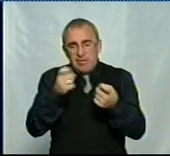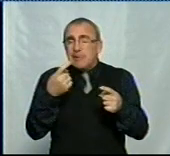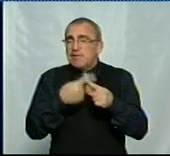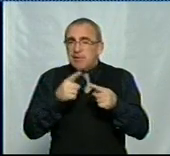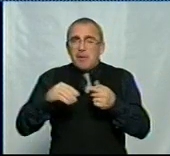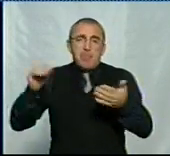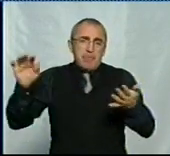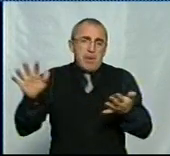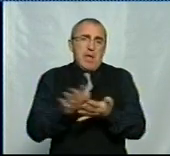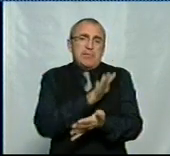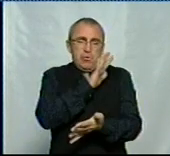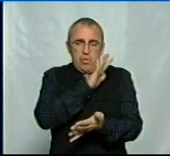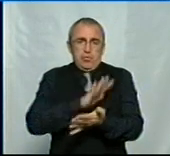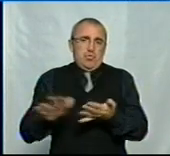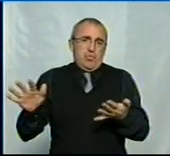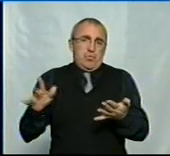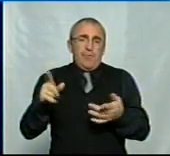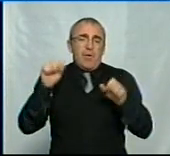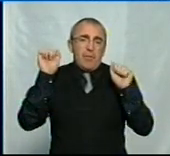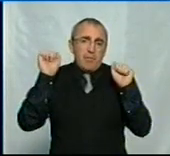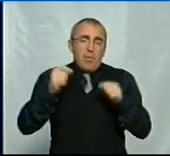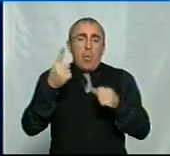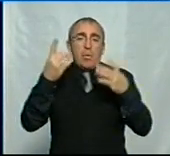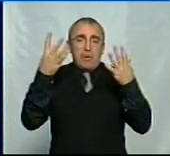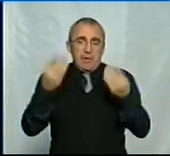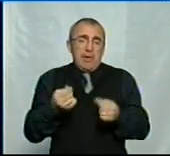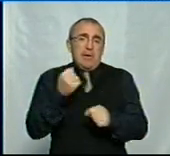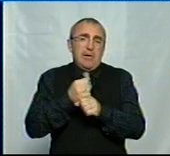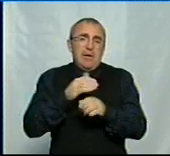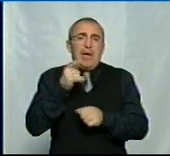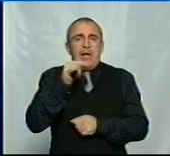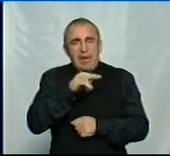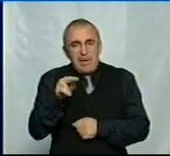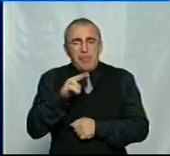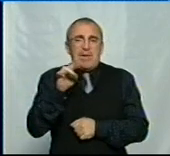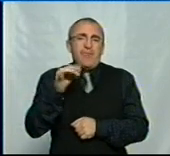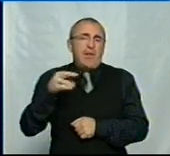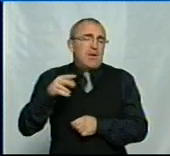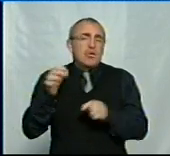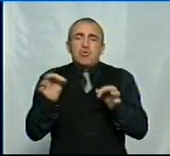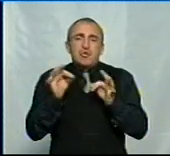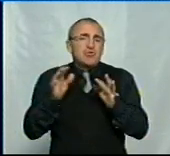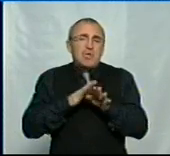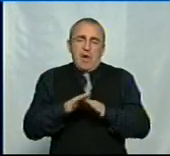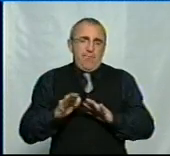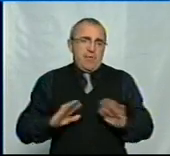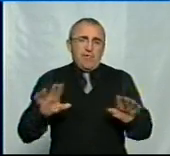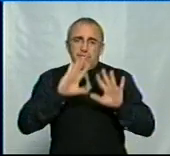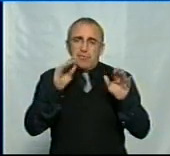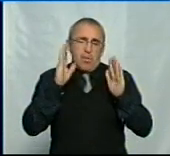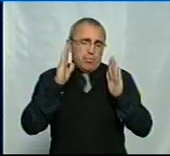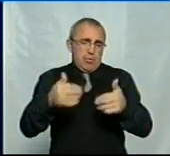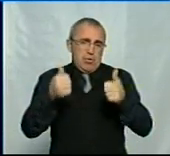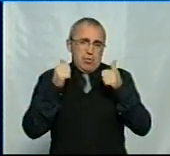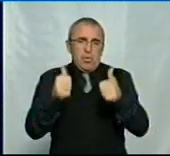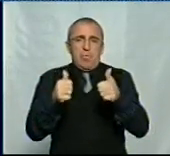безкоштовно. Ви можете навіть в один день зробити і грип, і дифтерію, і нічого не відбудеться. Все буде добре.